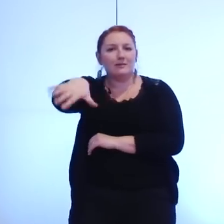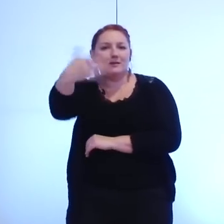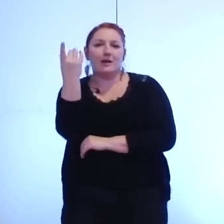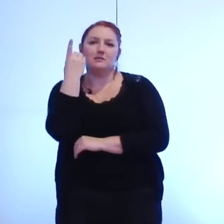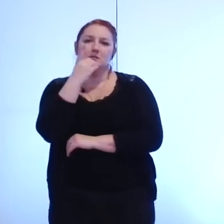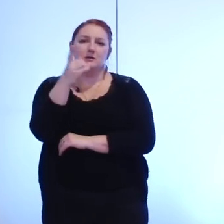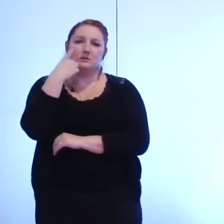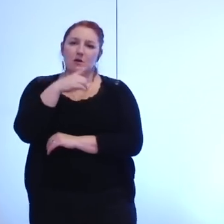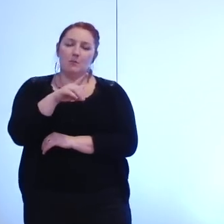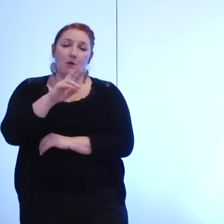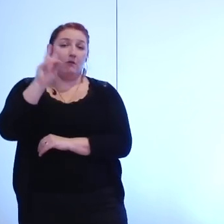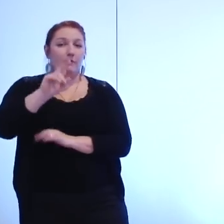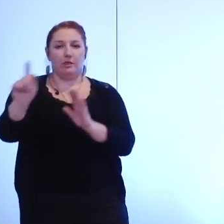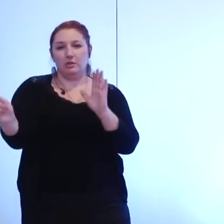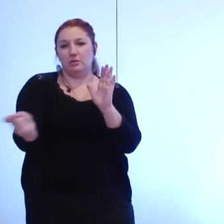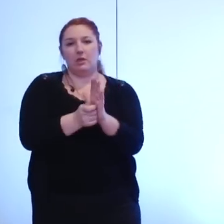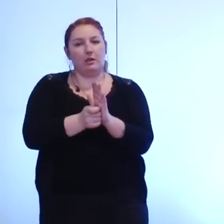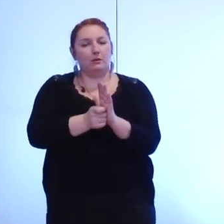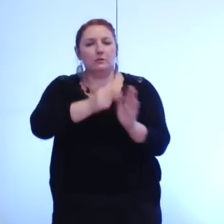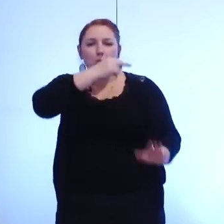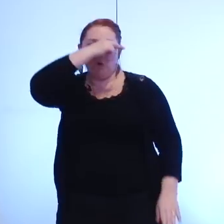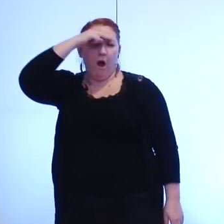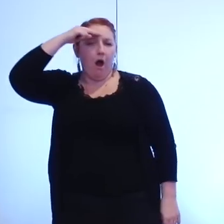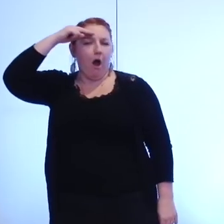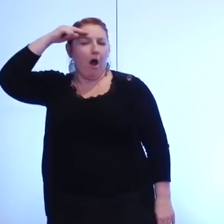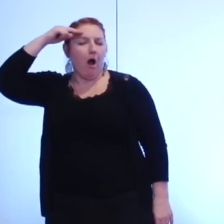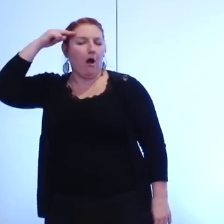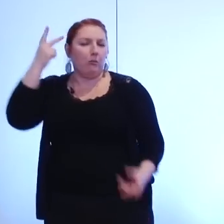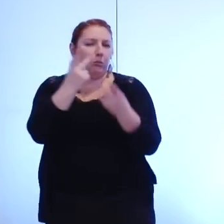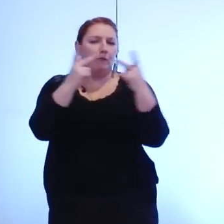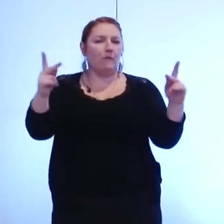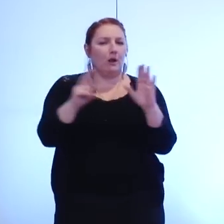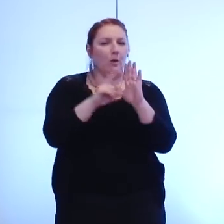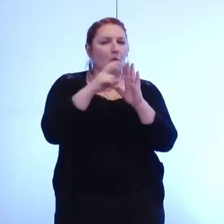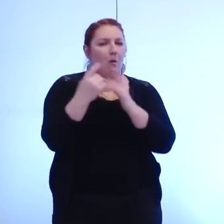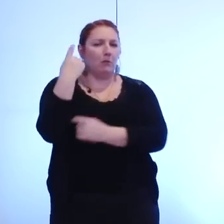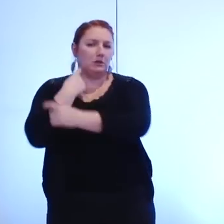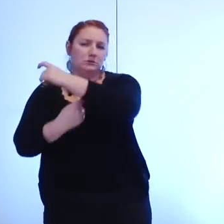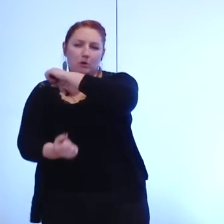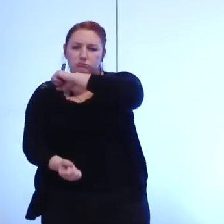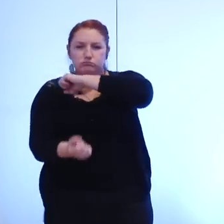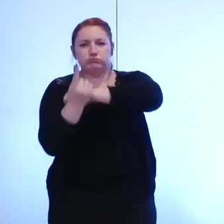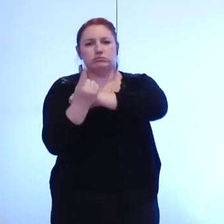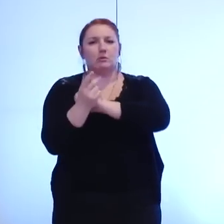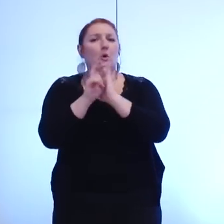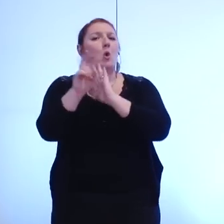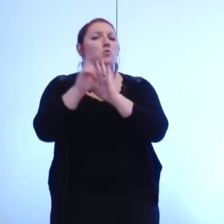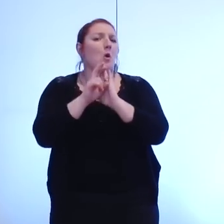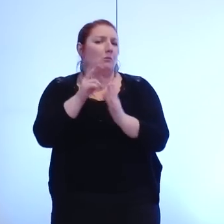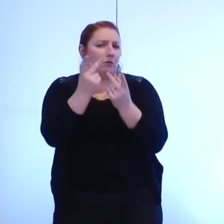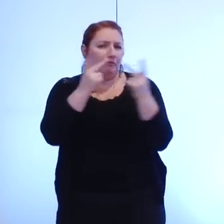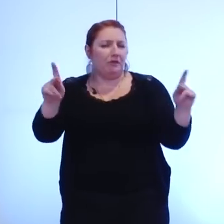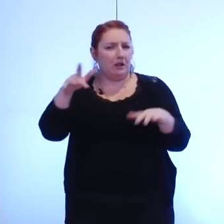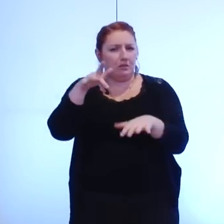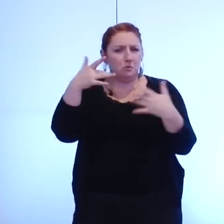pierre noire dans l'histoire de notre ville Grenoble c'est une ville qui s'est faite remarquer dans le passé par exemple